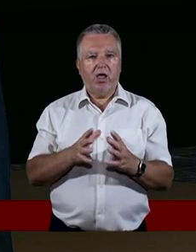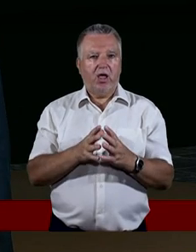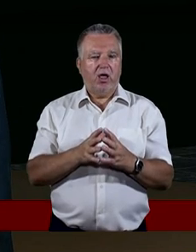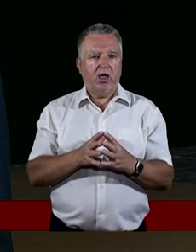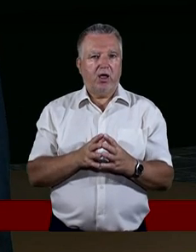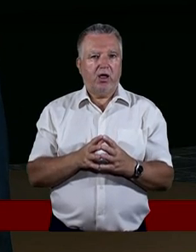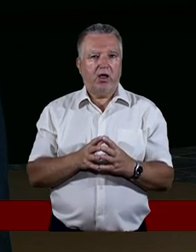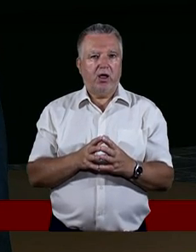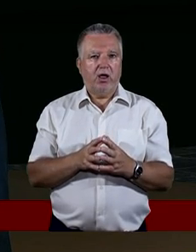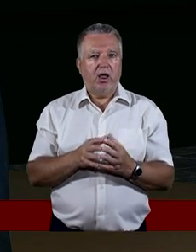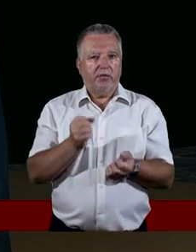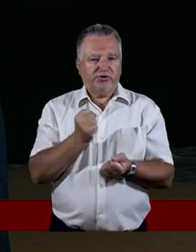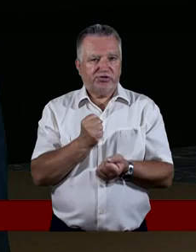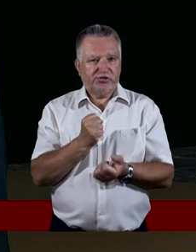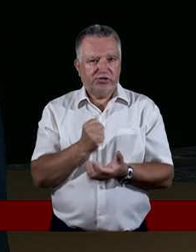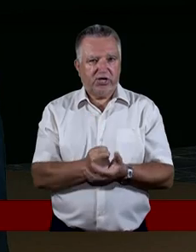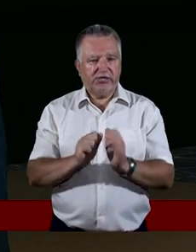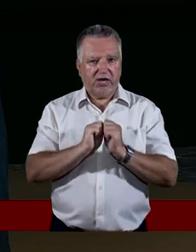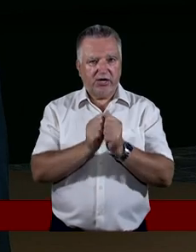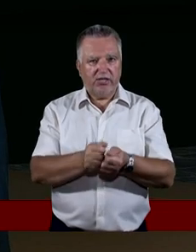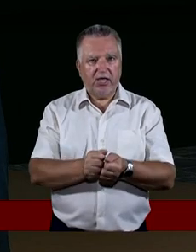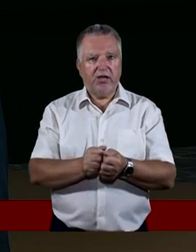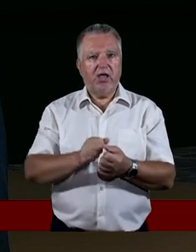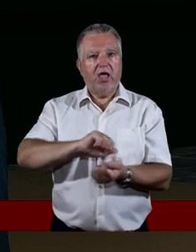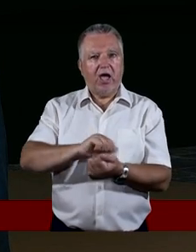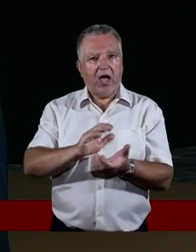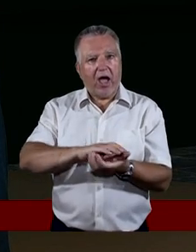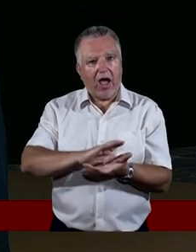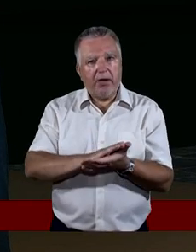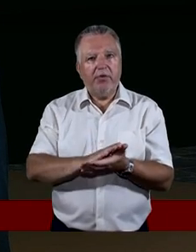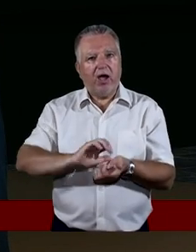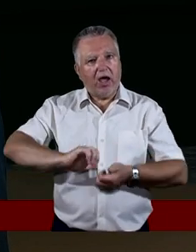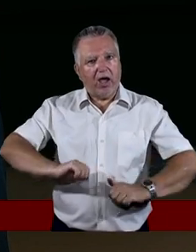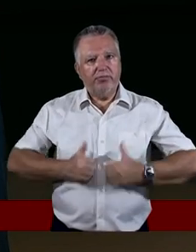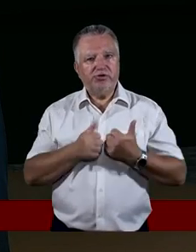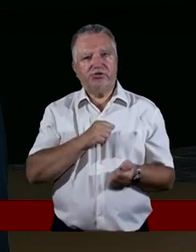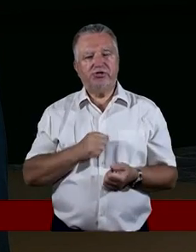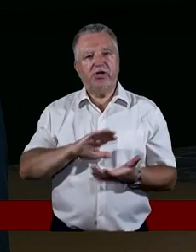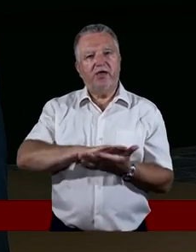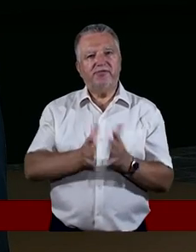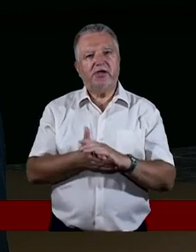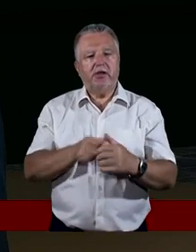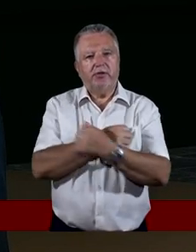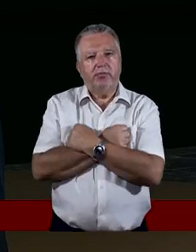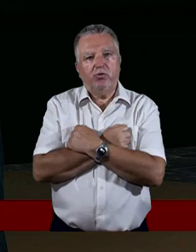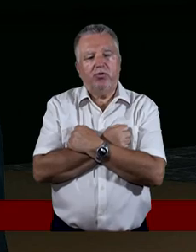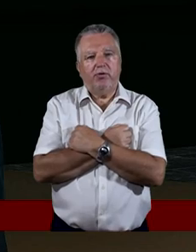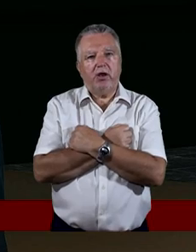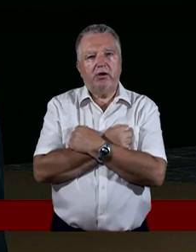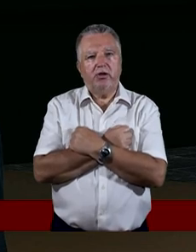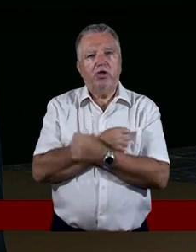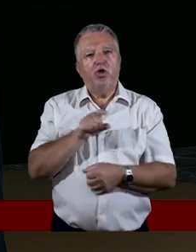przykazanie takie, abyście się wzajemnie miłowali. To jest tylko możliwe w takim